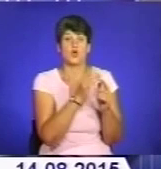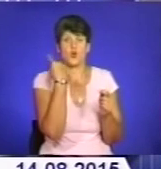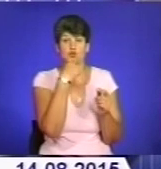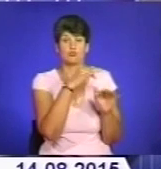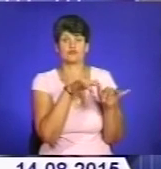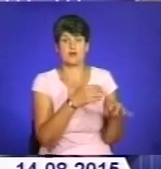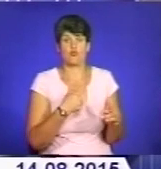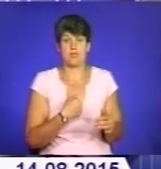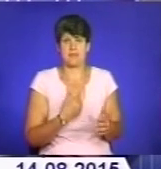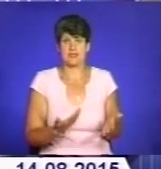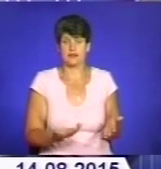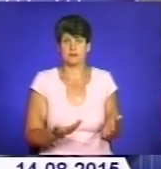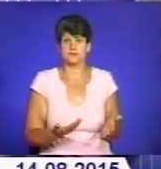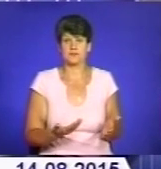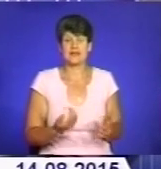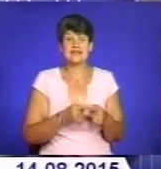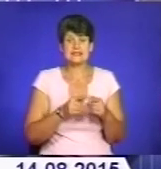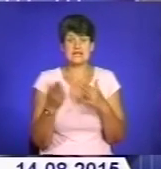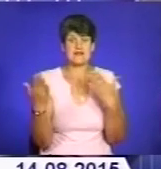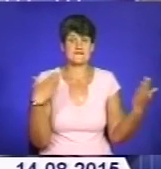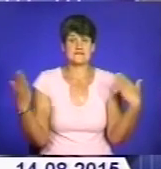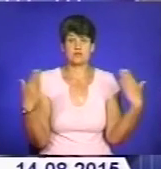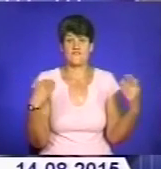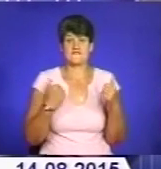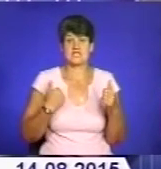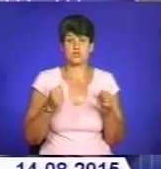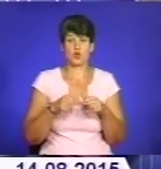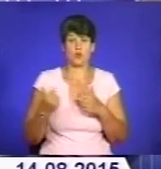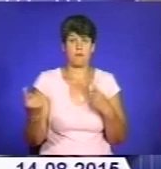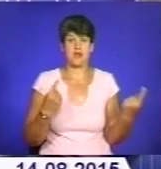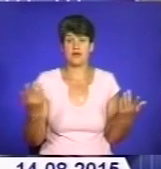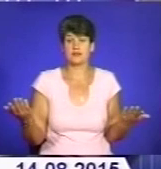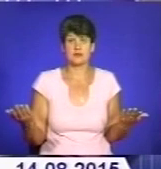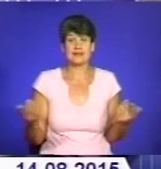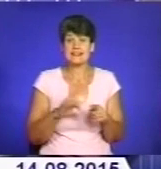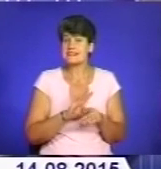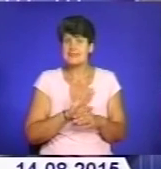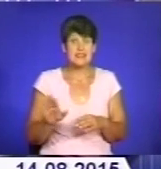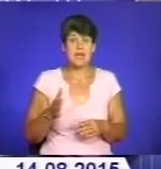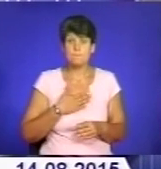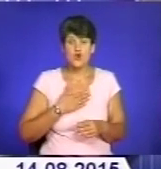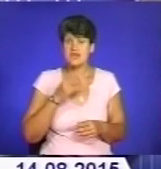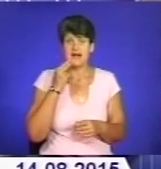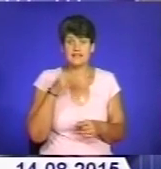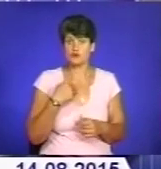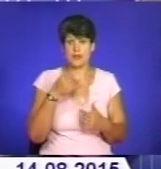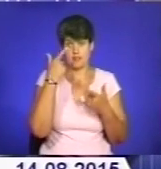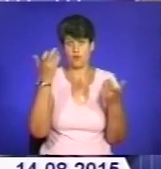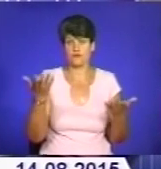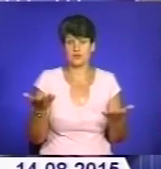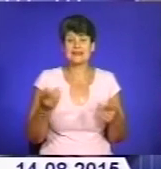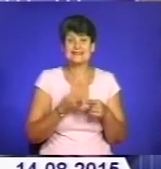на мене. Це стосунки між військоматами, розумієте? Не моя вина, що я не повідомив. Це має